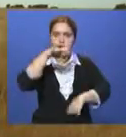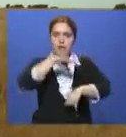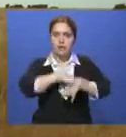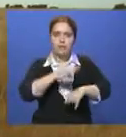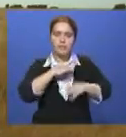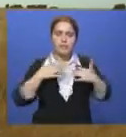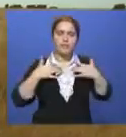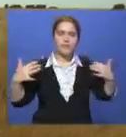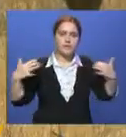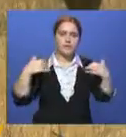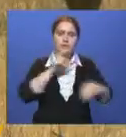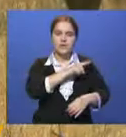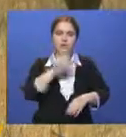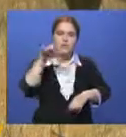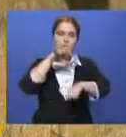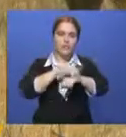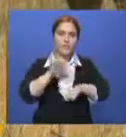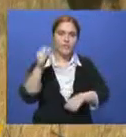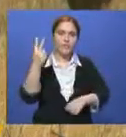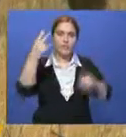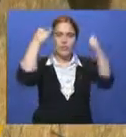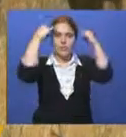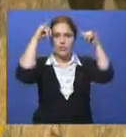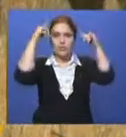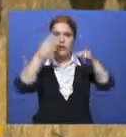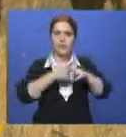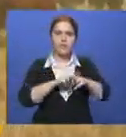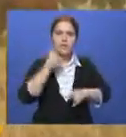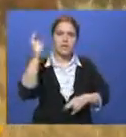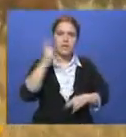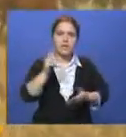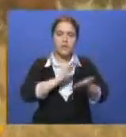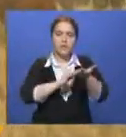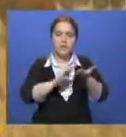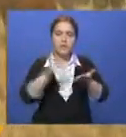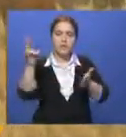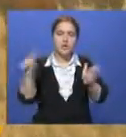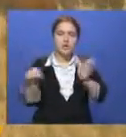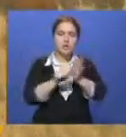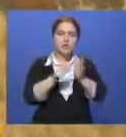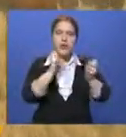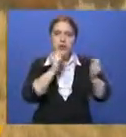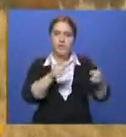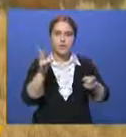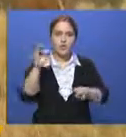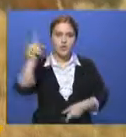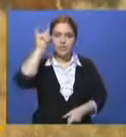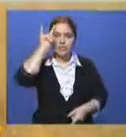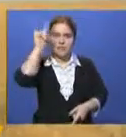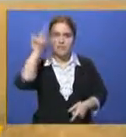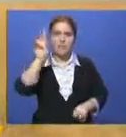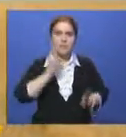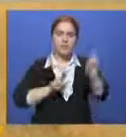ветинспекторы. Они выявили бруцеллез у двух буренок. Хозяину дали предписание их забить. Но тот, проигнорировав все